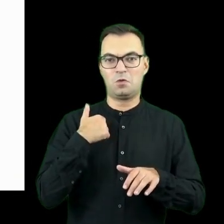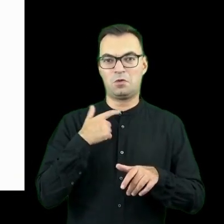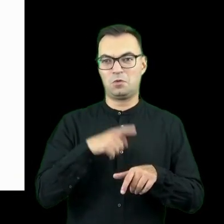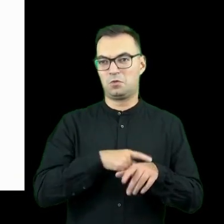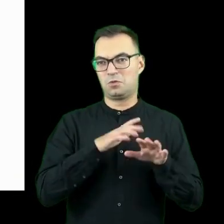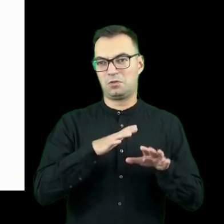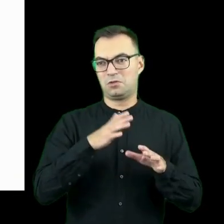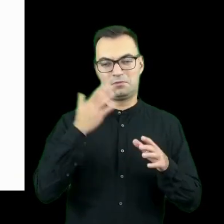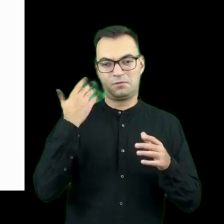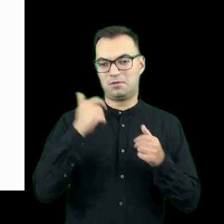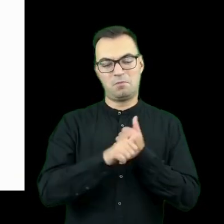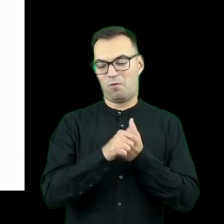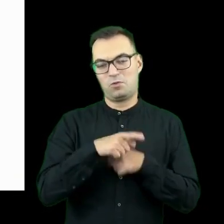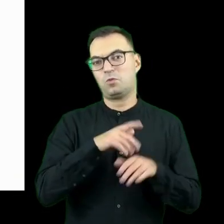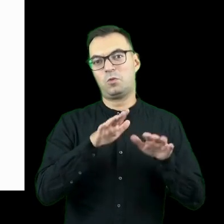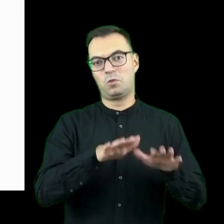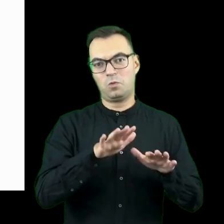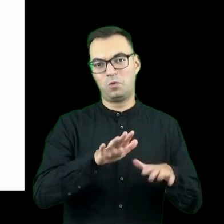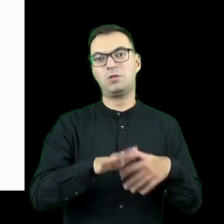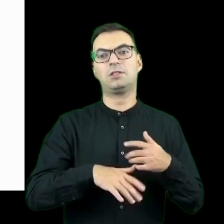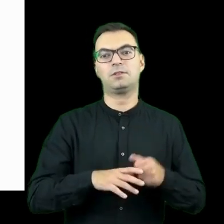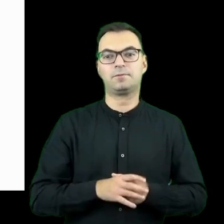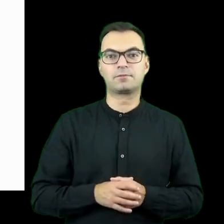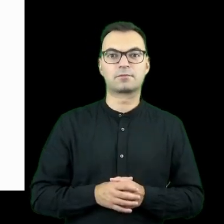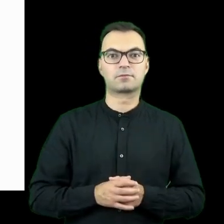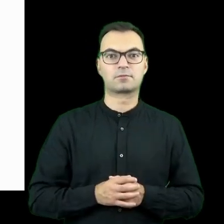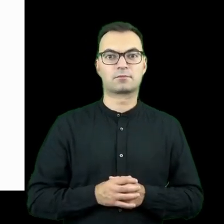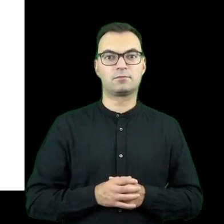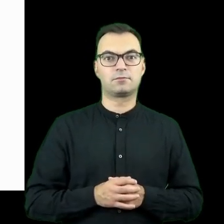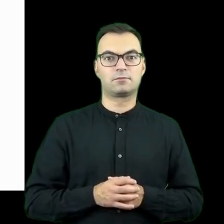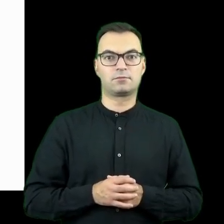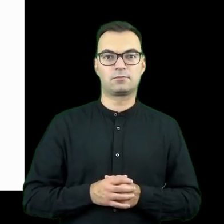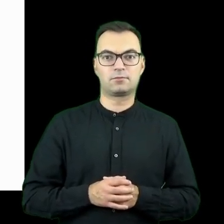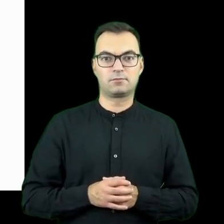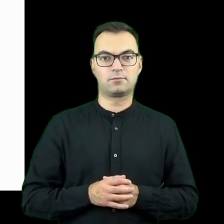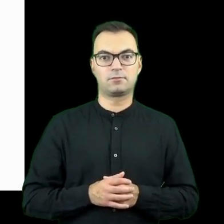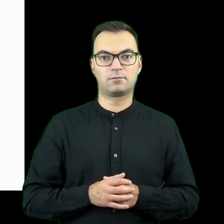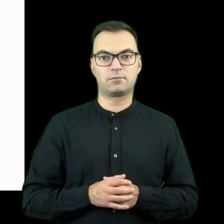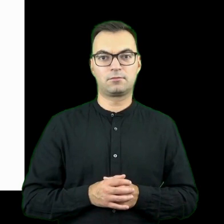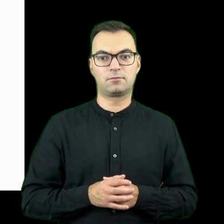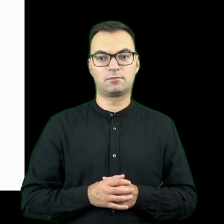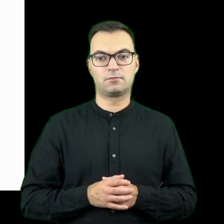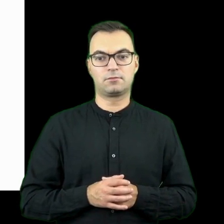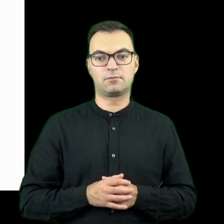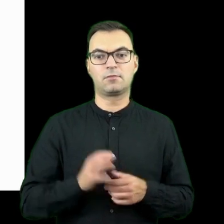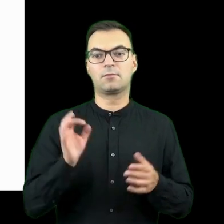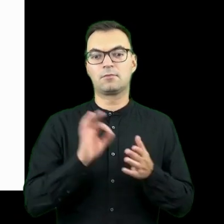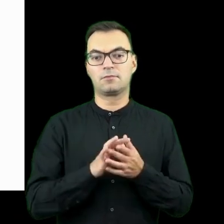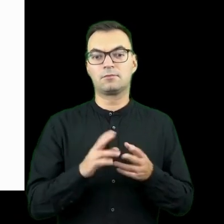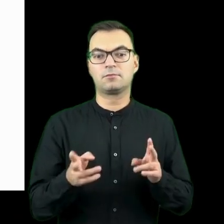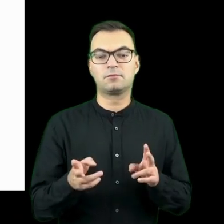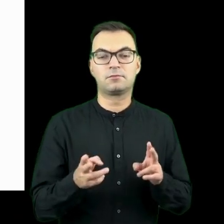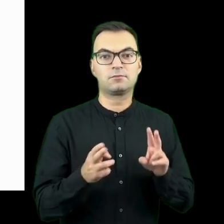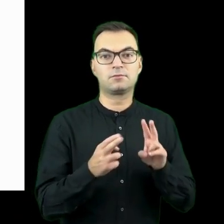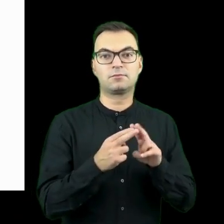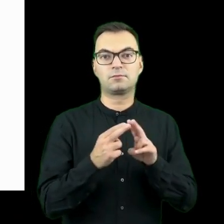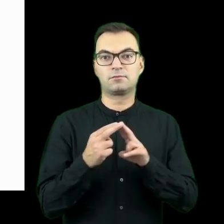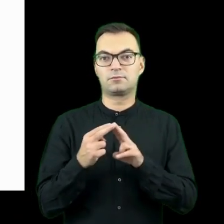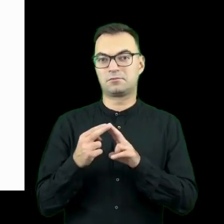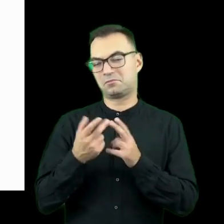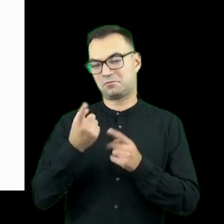jakiegoś, tutaj to nie ma znaczenia jakiego powodu i weszła w kontakt z